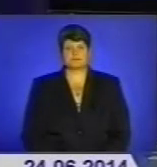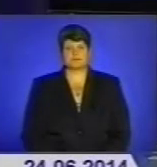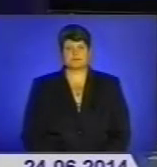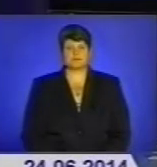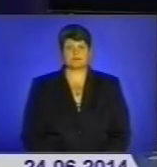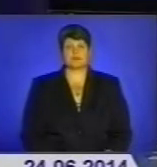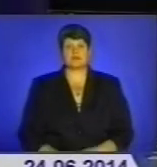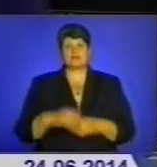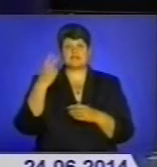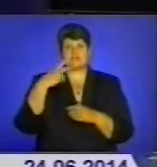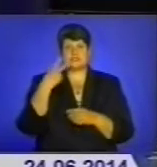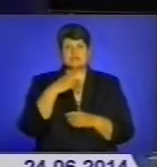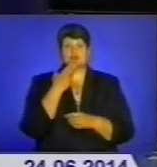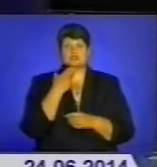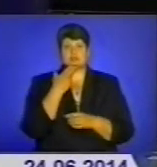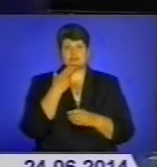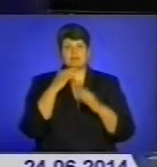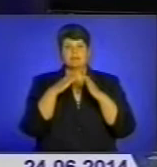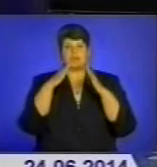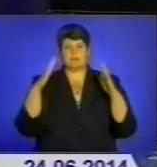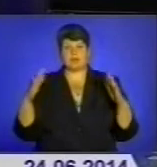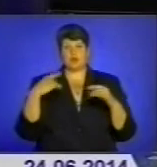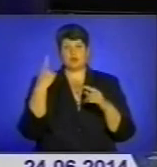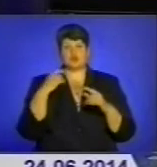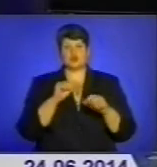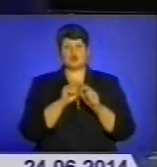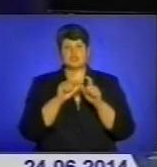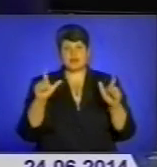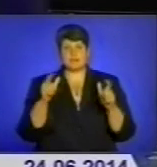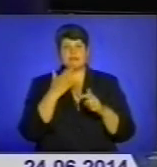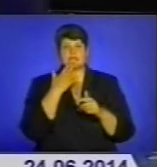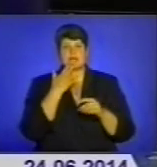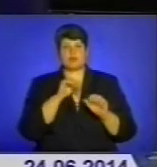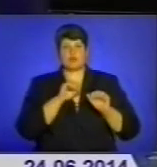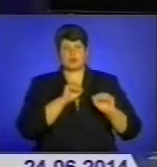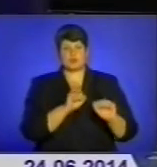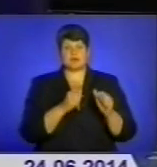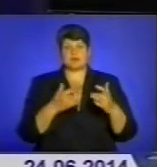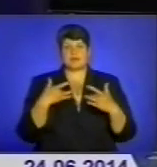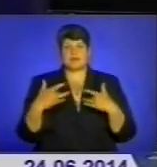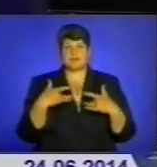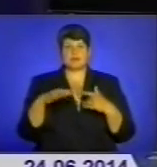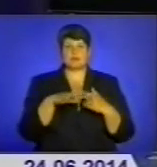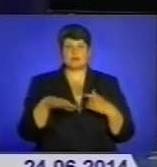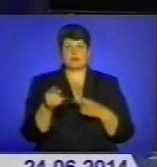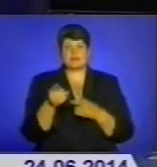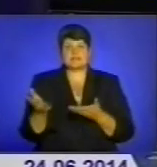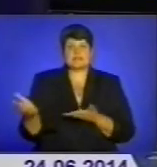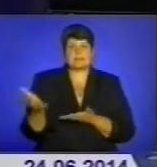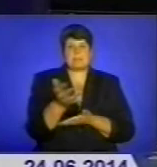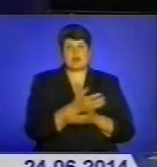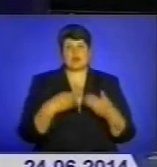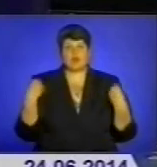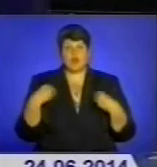З 20 червня у наметі обласного штабу національної оборони, що на театральному майдані Тернополя, збирають одяг,